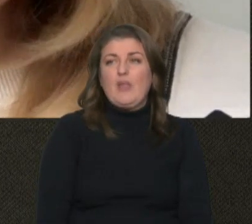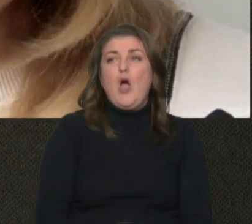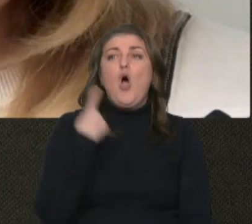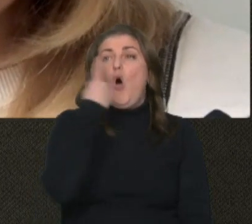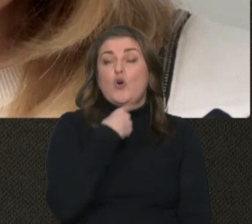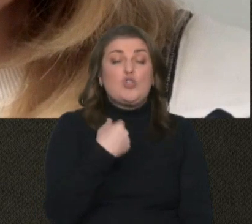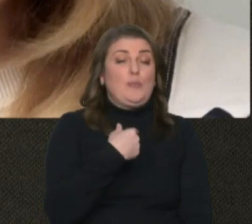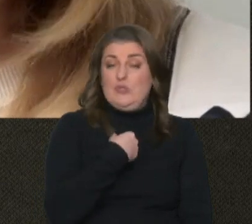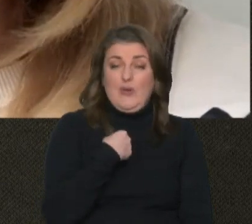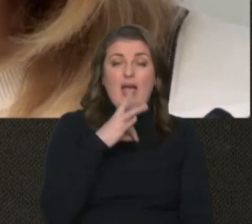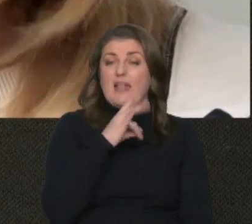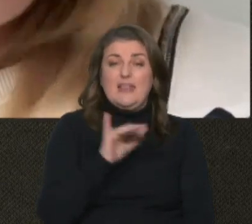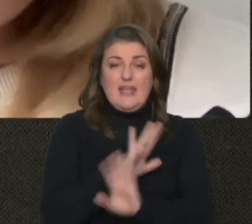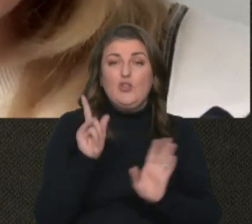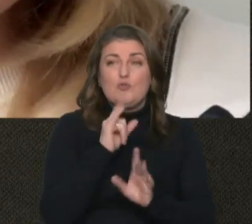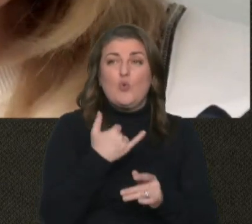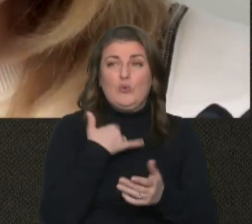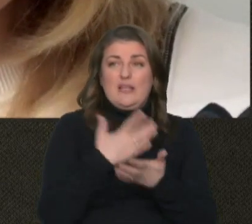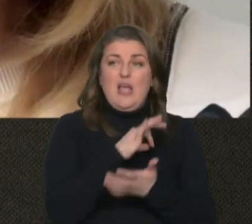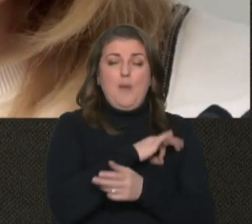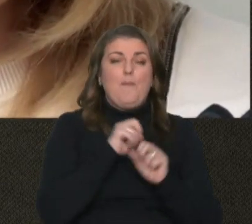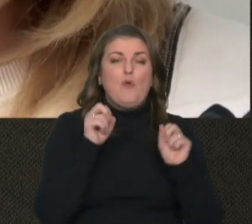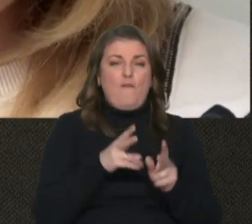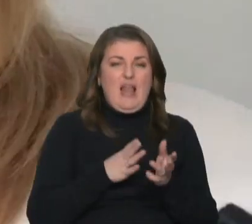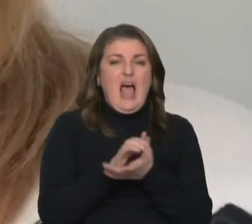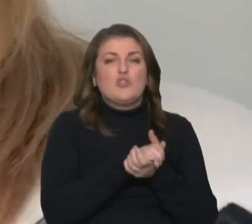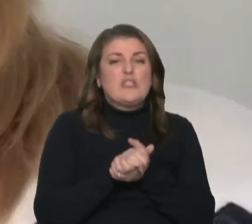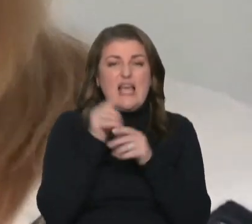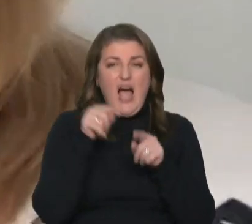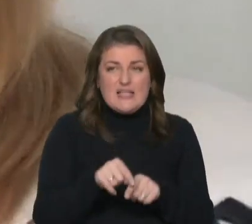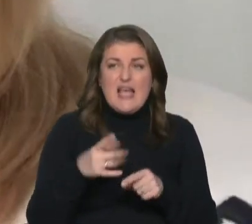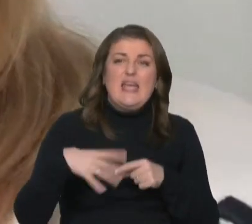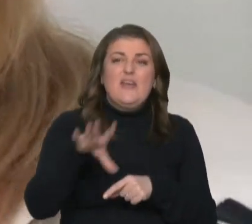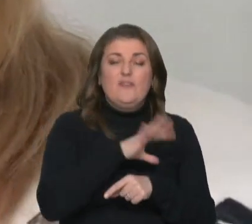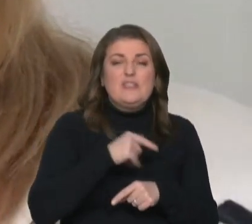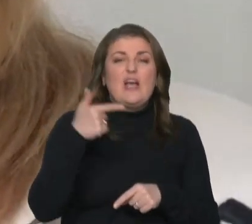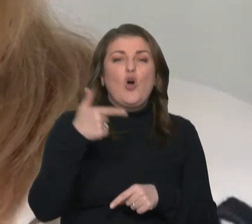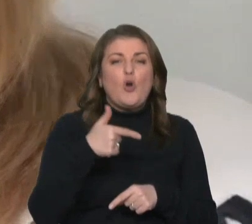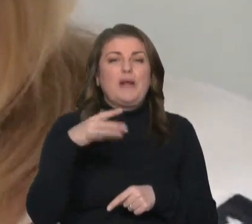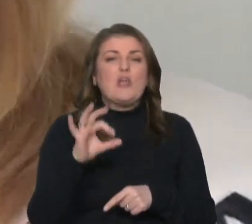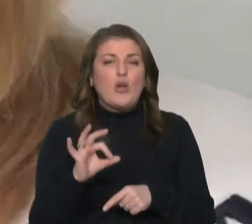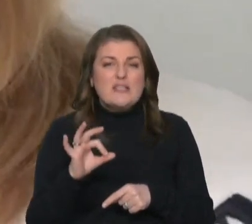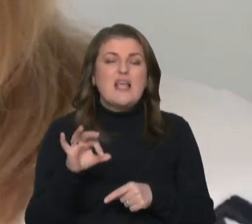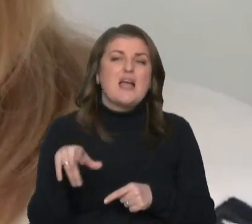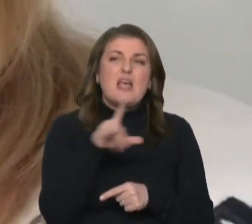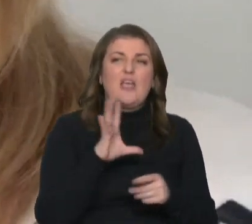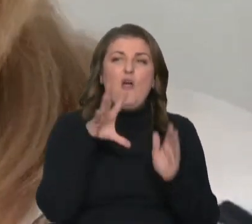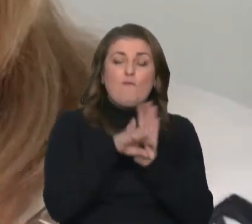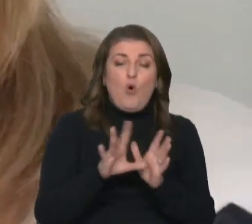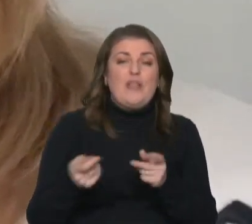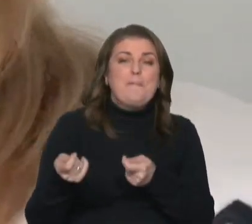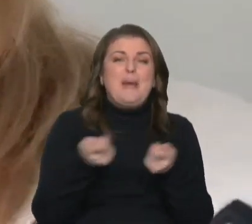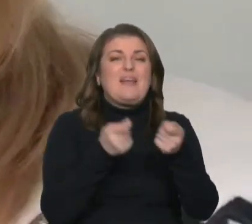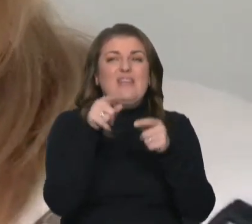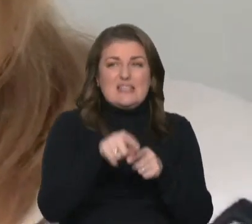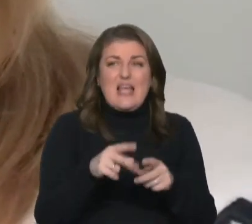Особисто я ні, тому що у нас є профільна асоціація, і всі громадські організації, які входять в перевізники,